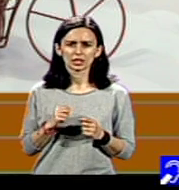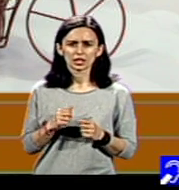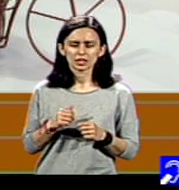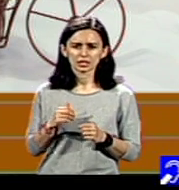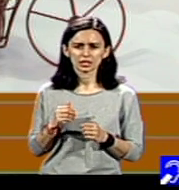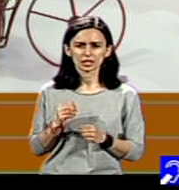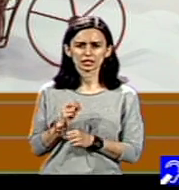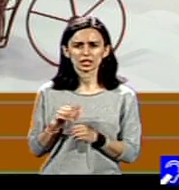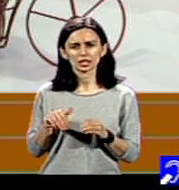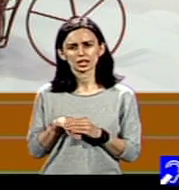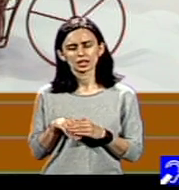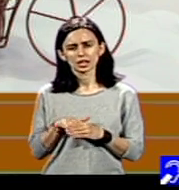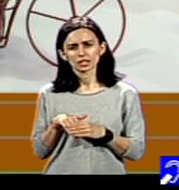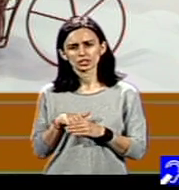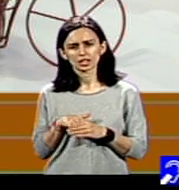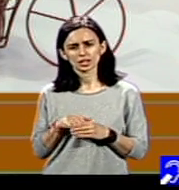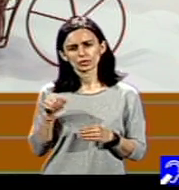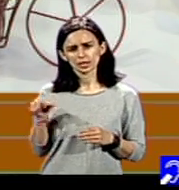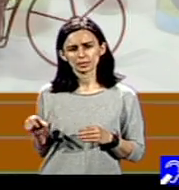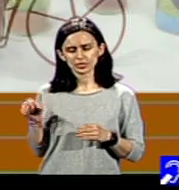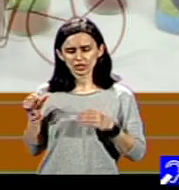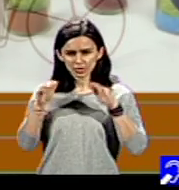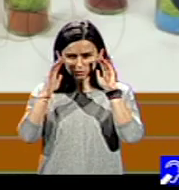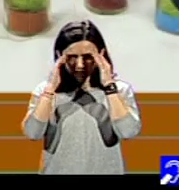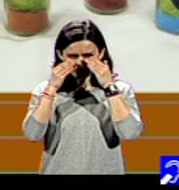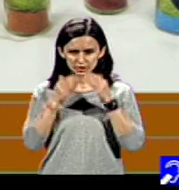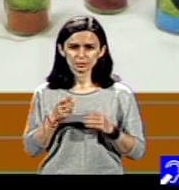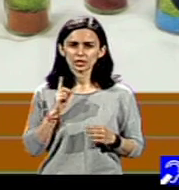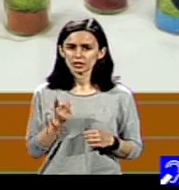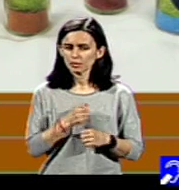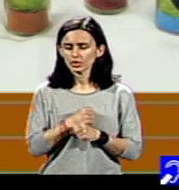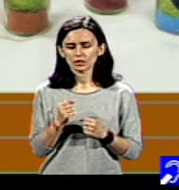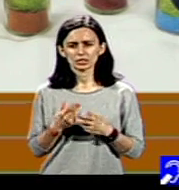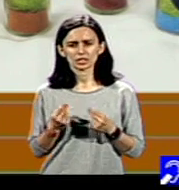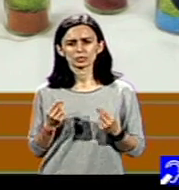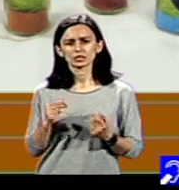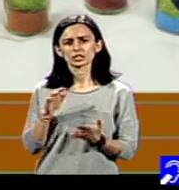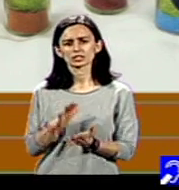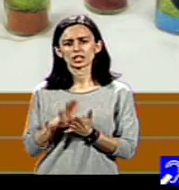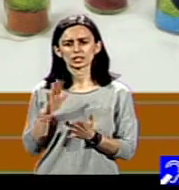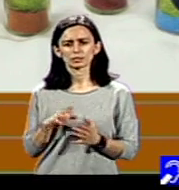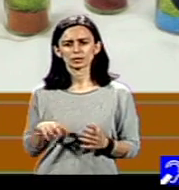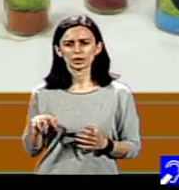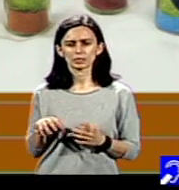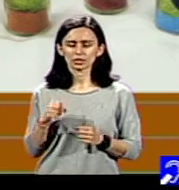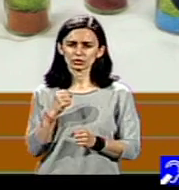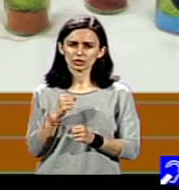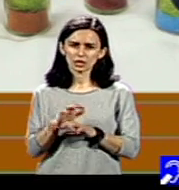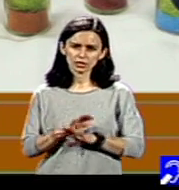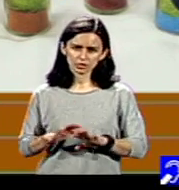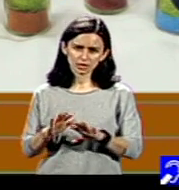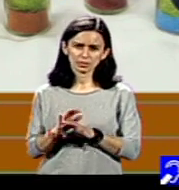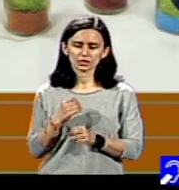autism, trebuie foarte mult să adaptăm mediul de lucru. Deci partea de adaptare